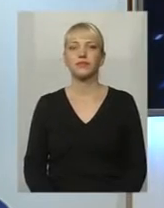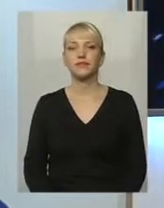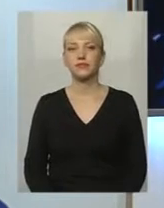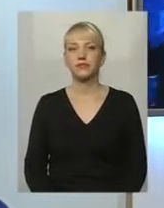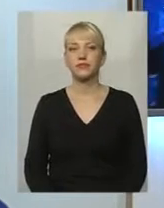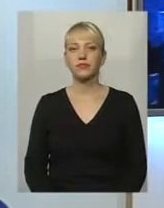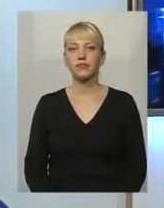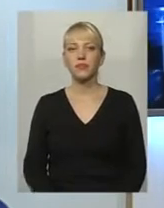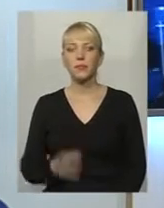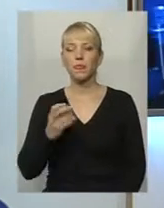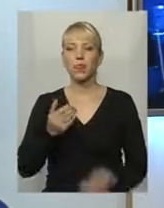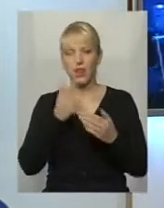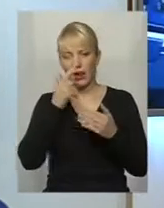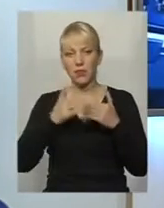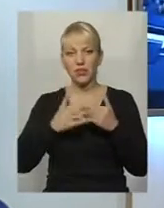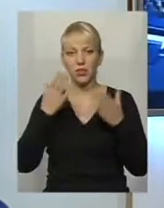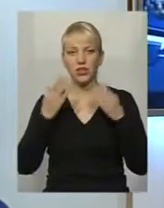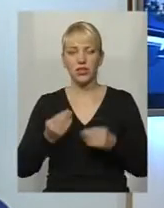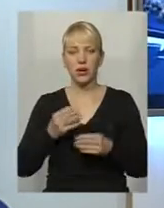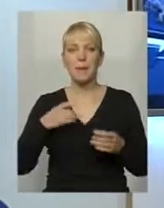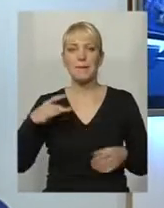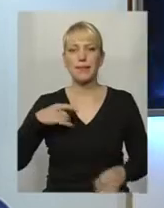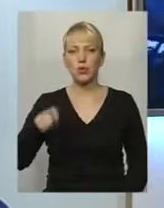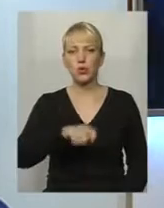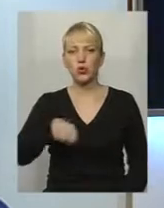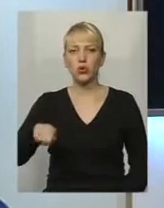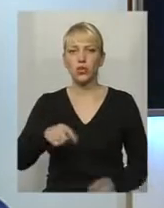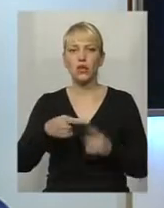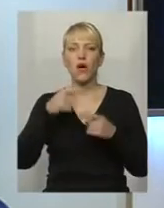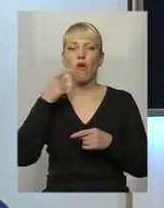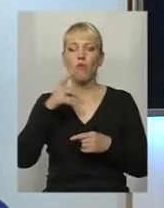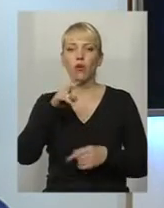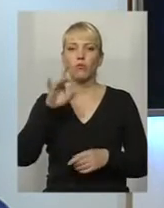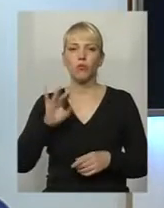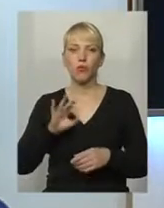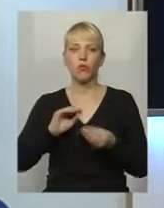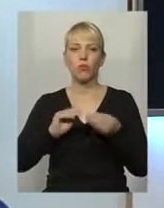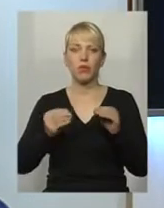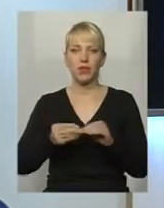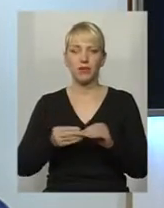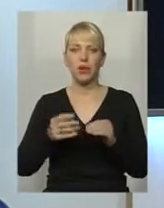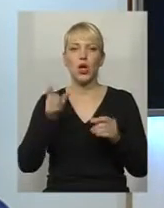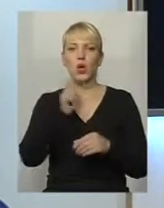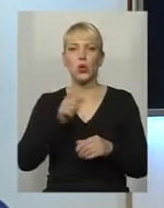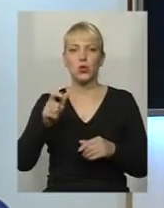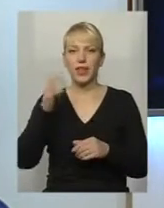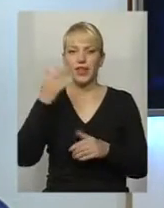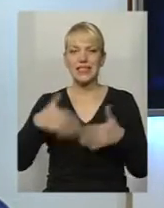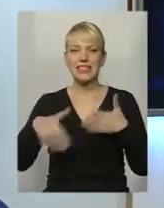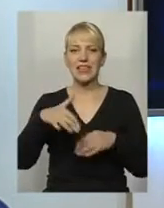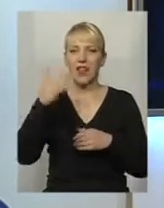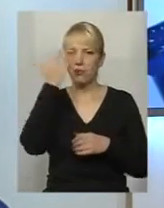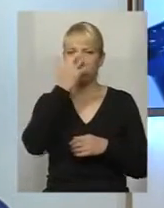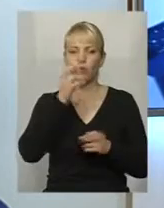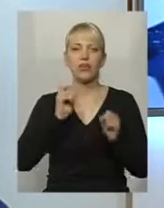Отже, напередодні дня білої тростини сьогодні говоримо про проблеми людей слабозорих. Як